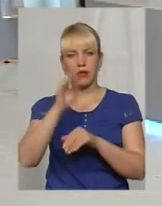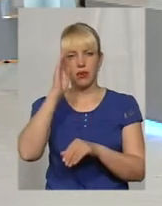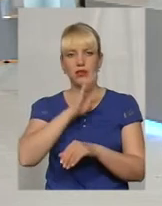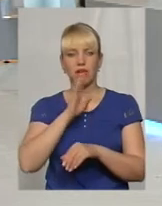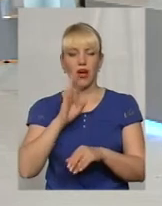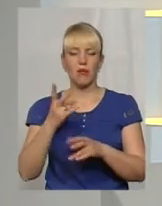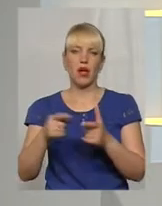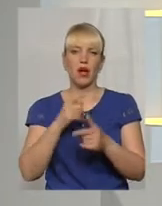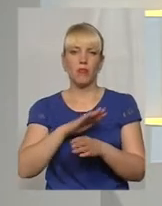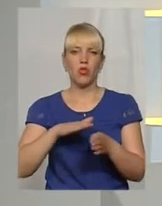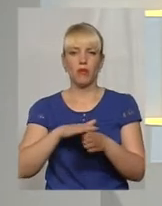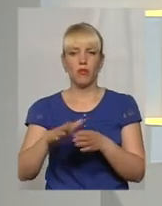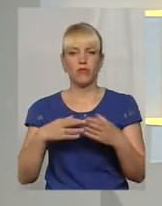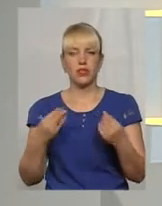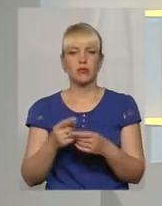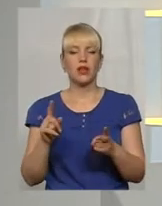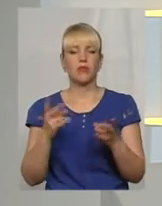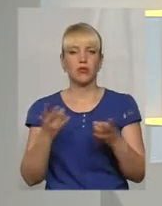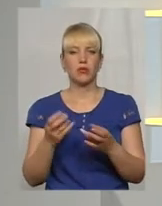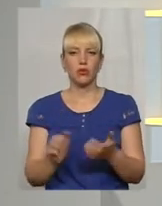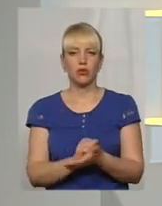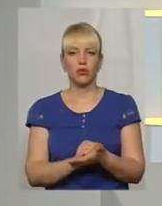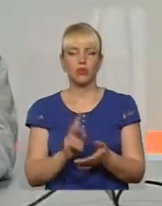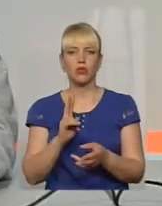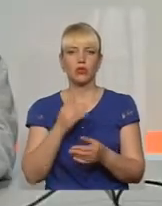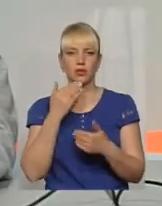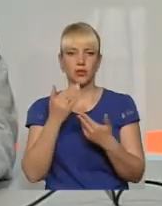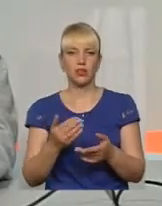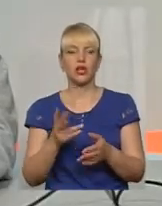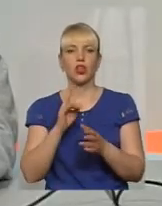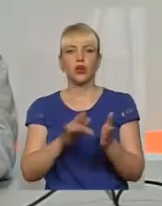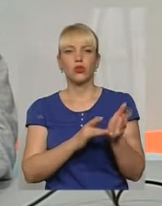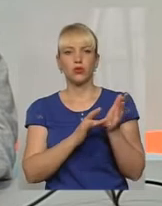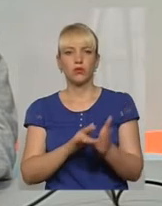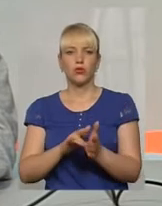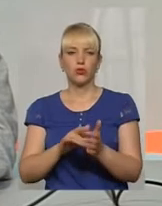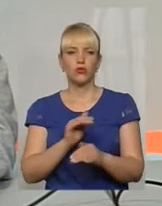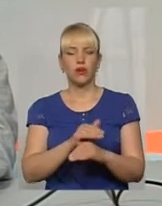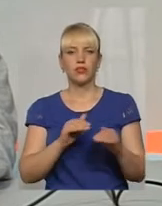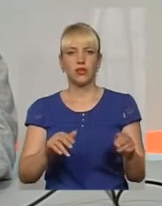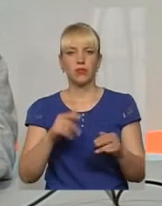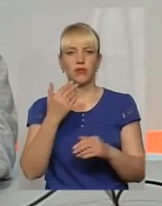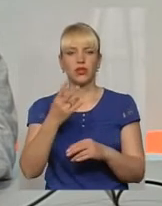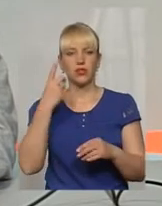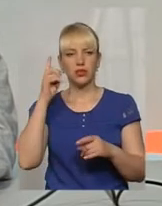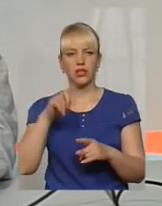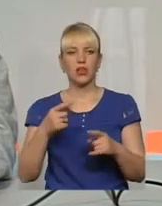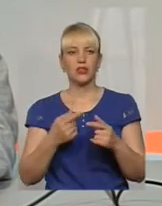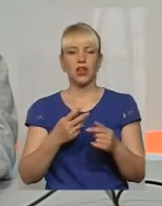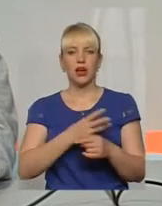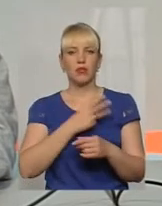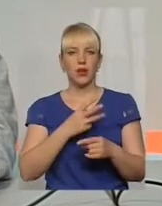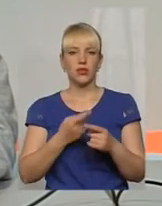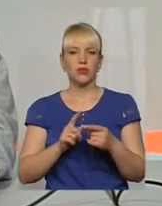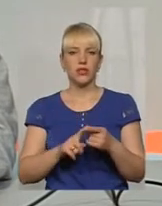документи необхідні, які можуть запитати? Ну, хто, в принципі, подорожував з дітьми, то вони знають, що бажана це наявність двох